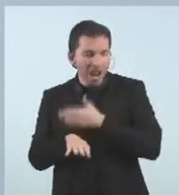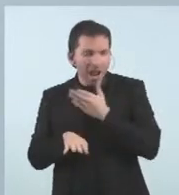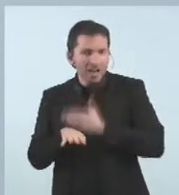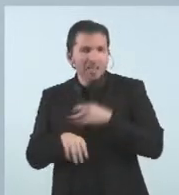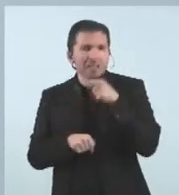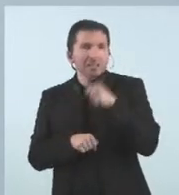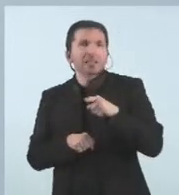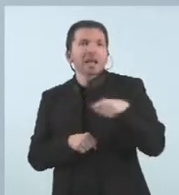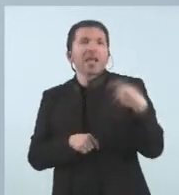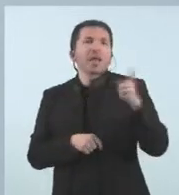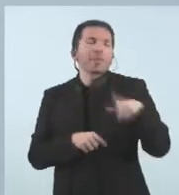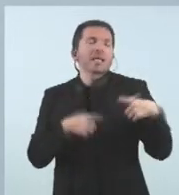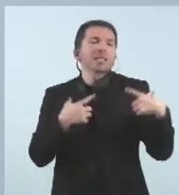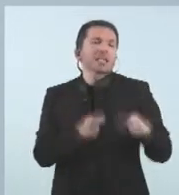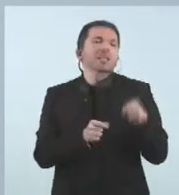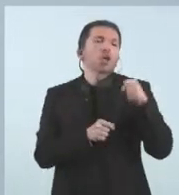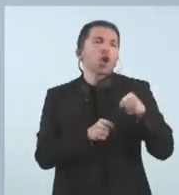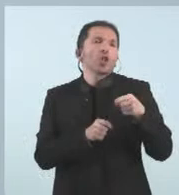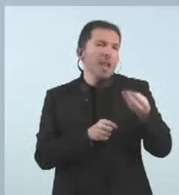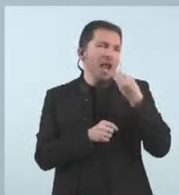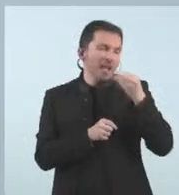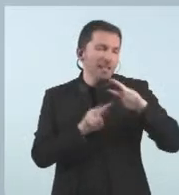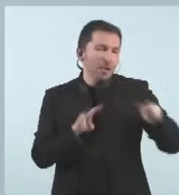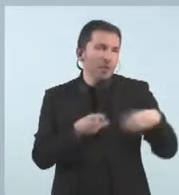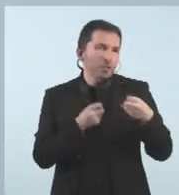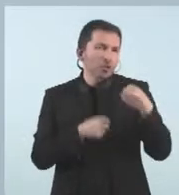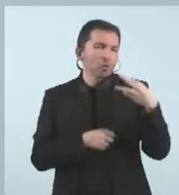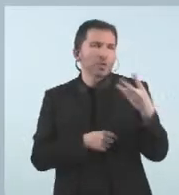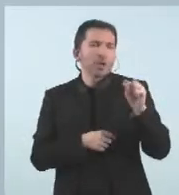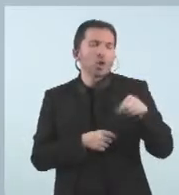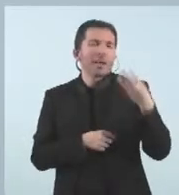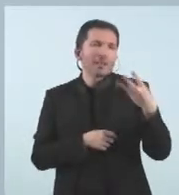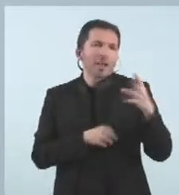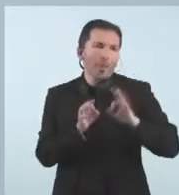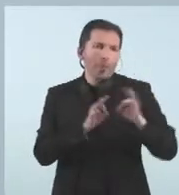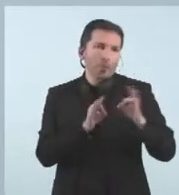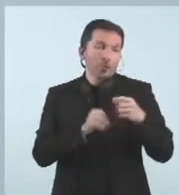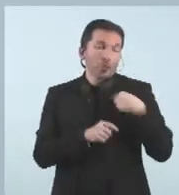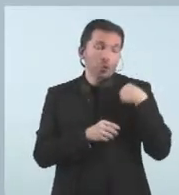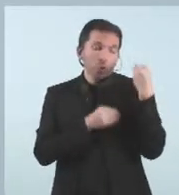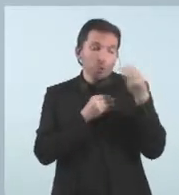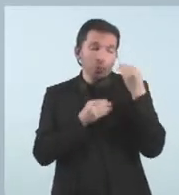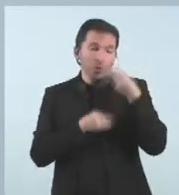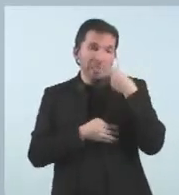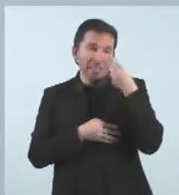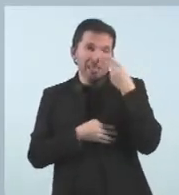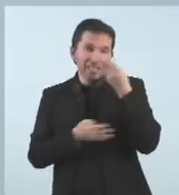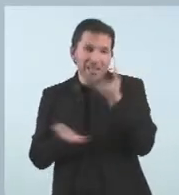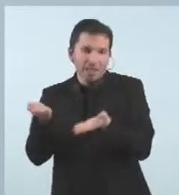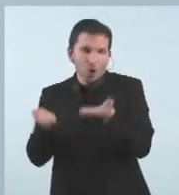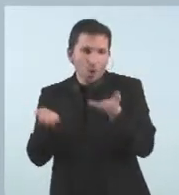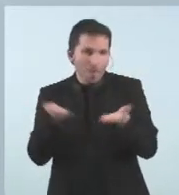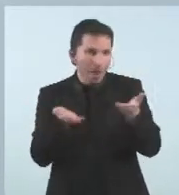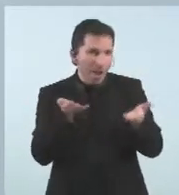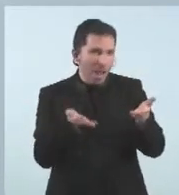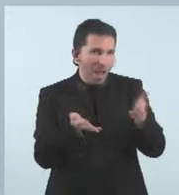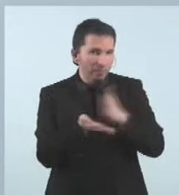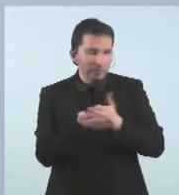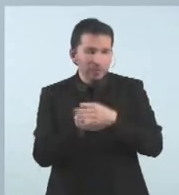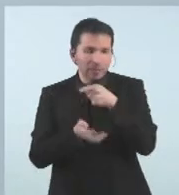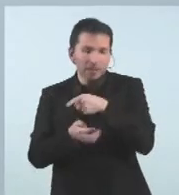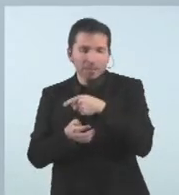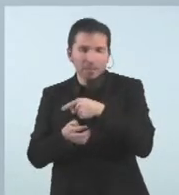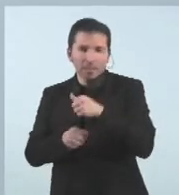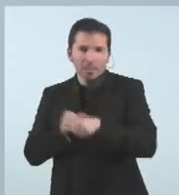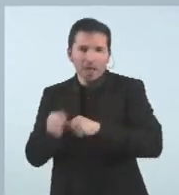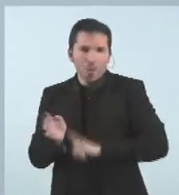restauració amb un 3,3% crec que és interessant posar uniqueta de comparatiu entre aquesta evolució de l'IPC que